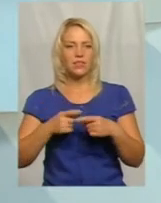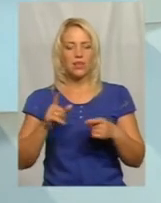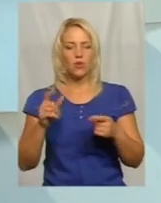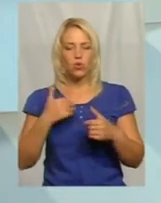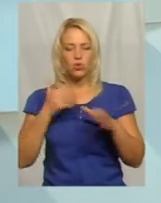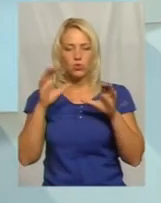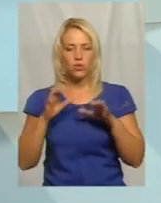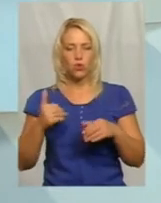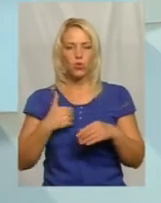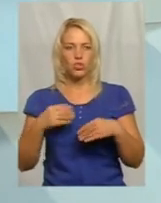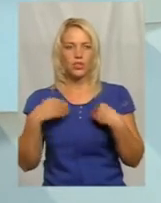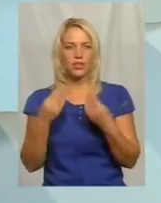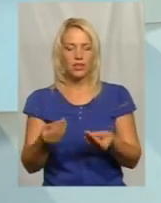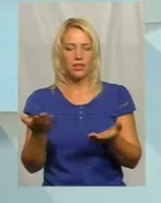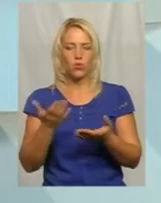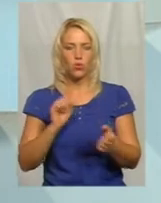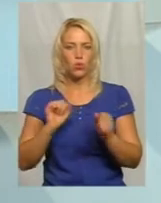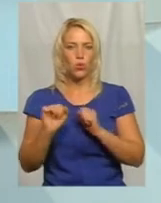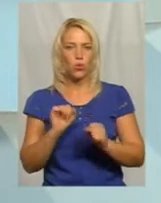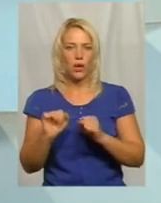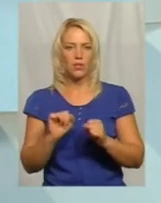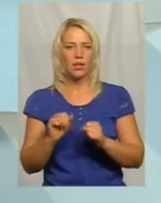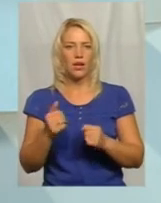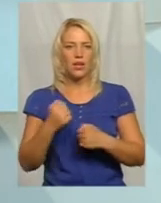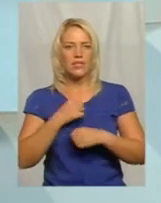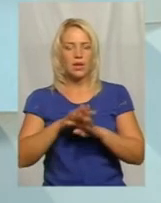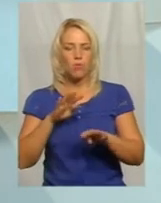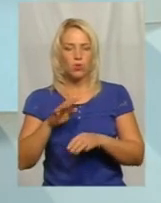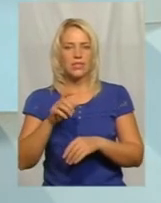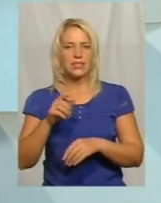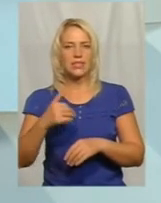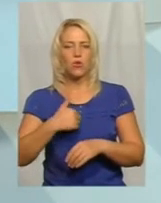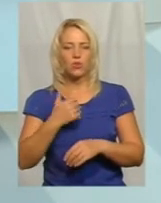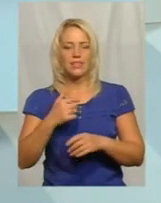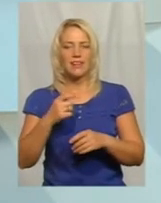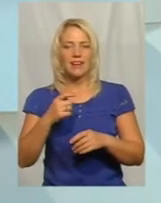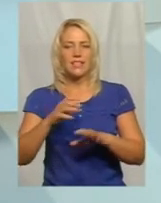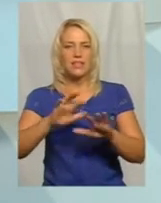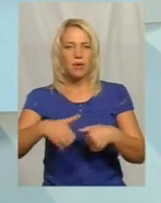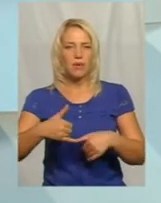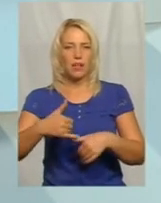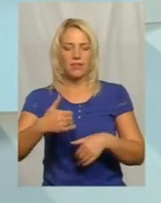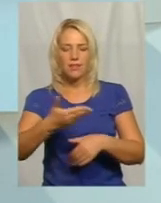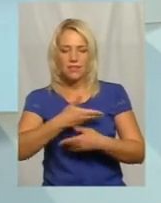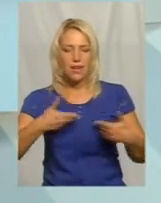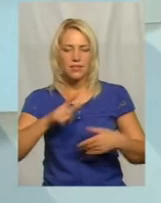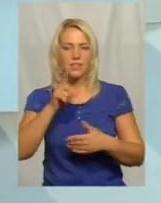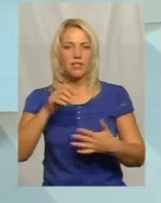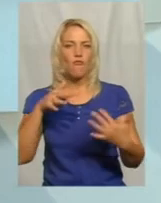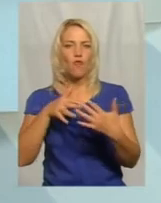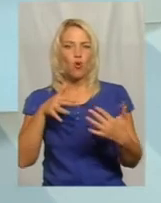від Збройних сил. Вони всіляко стараються нас забрати з фронту, не питаючись